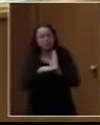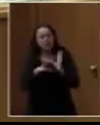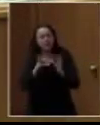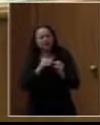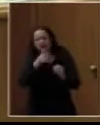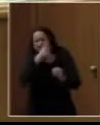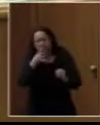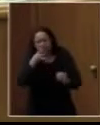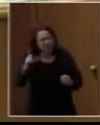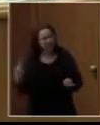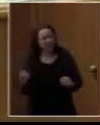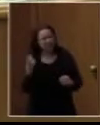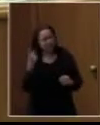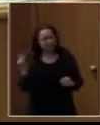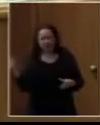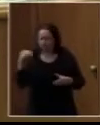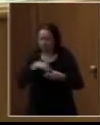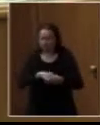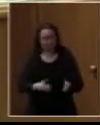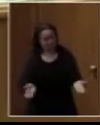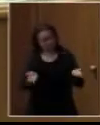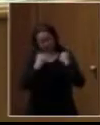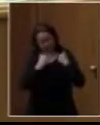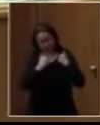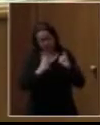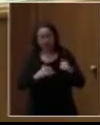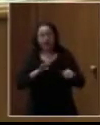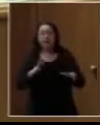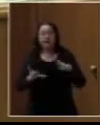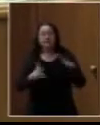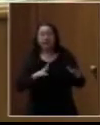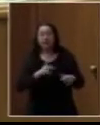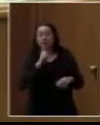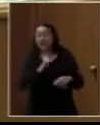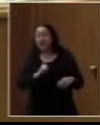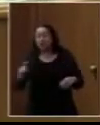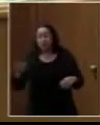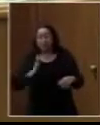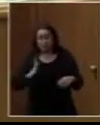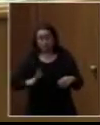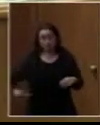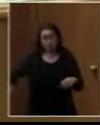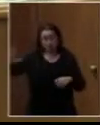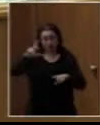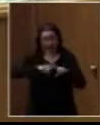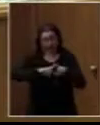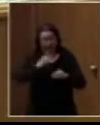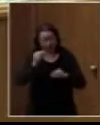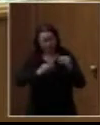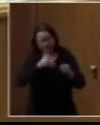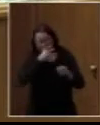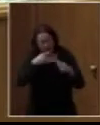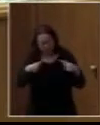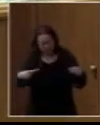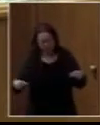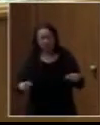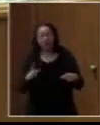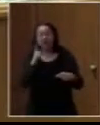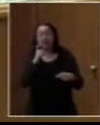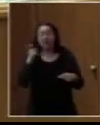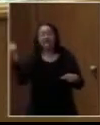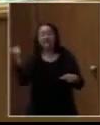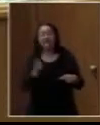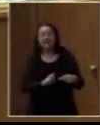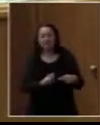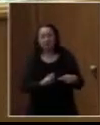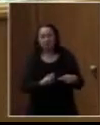Τα άτομα με αναπηρία στην Ελλάδα Το δέκατα εκατό είναι κινητικά ανάπηρες Δηλαδή μιλάμε για εκατό χιλιάδες άτομα Από αυτούς Τουλάχιστον το